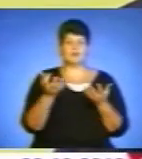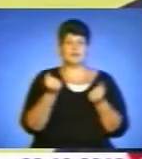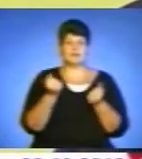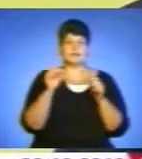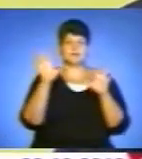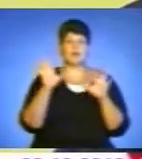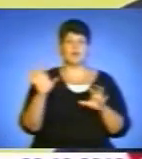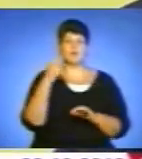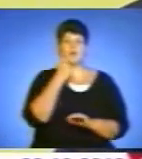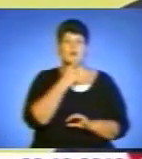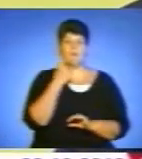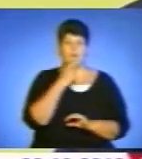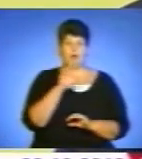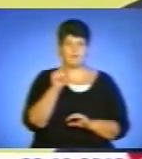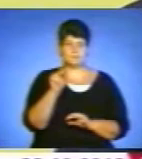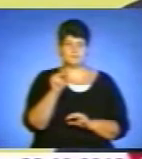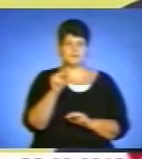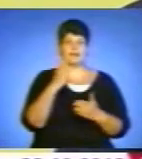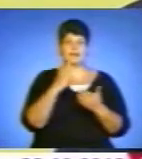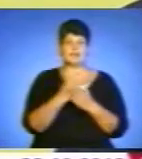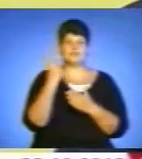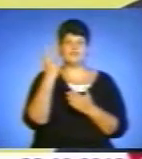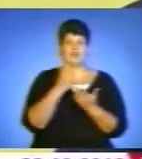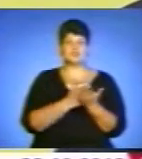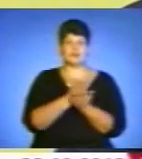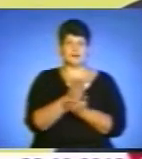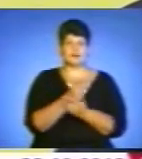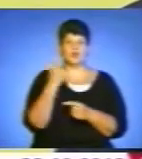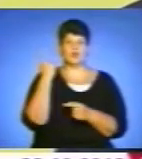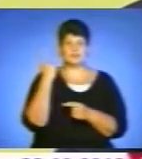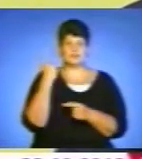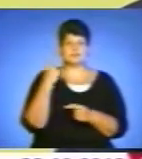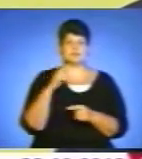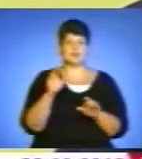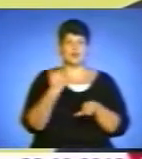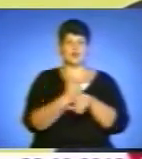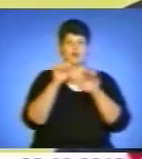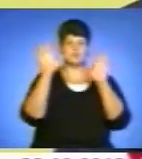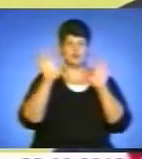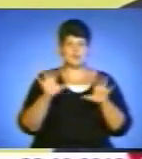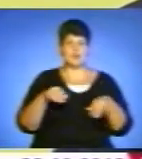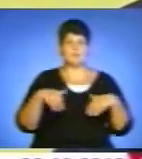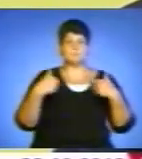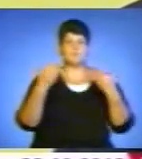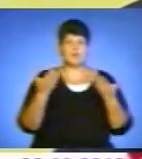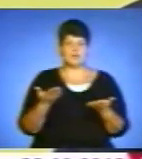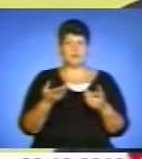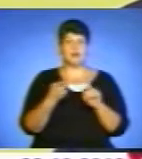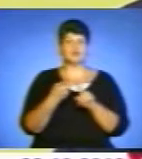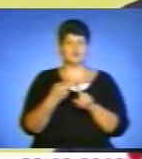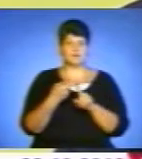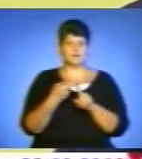Є два шляхи вирішення цієї проблеми юридичної. Один – це конституційне подання, другий –